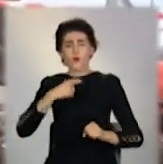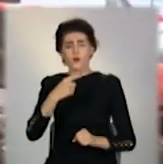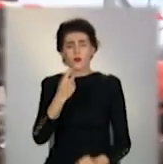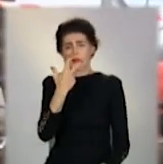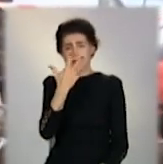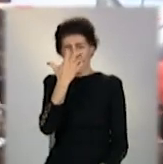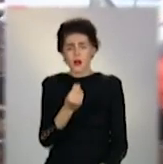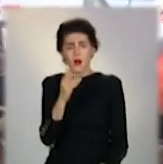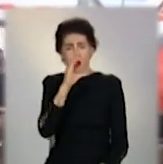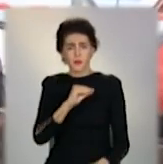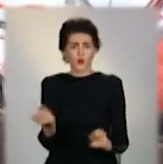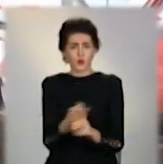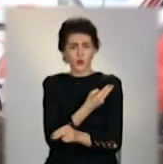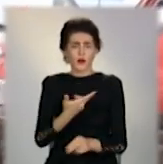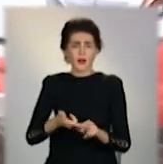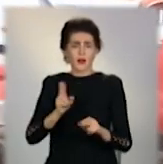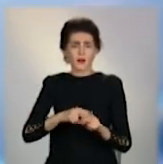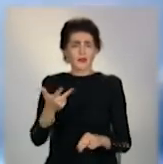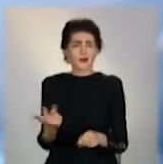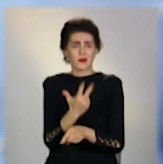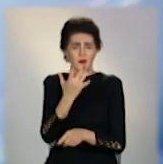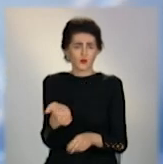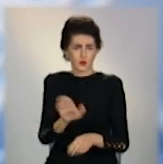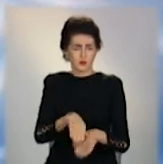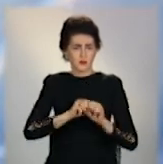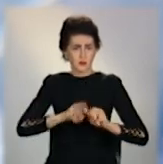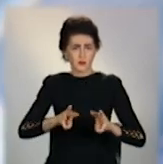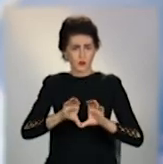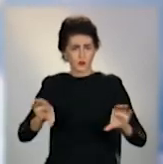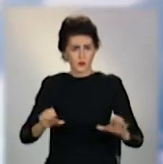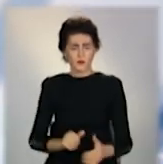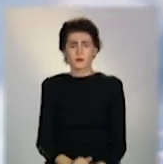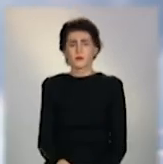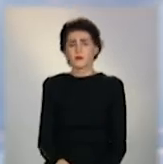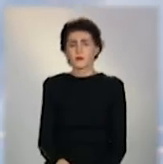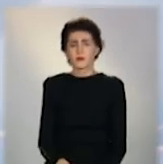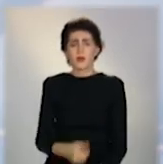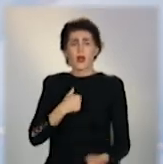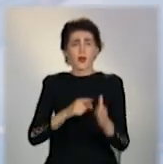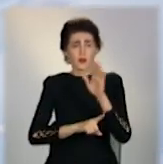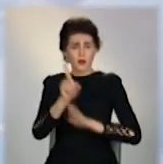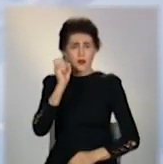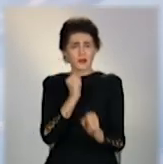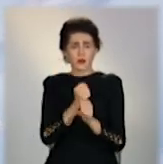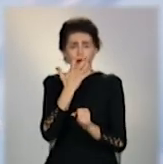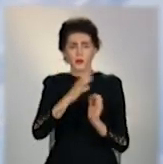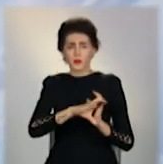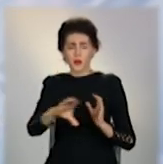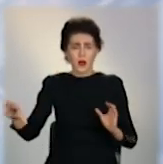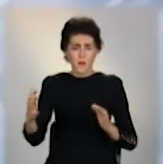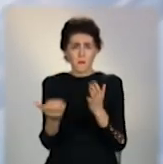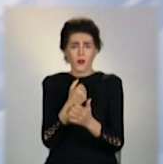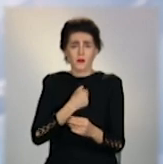дні довелось усунути аж три пориви. Ми почали допускати теплотрасу, і, к жалені,